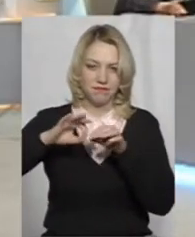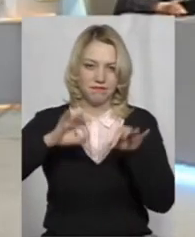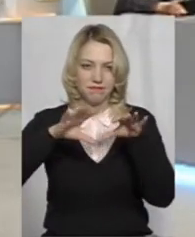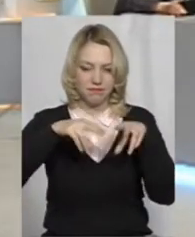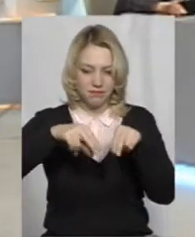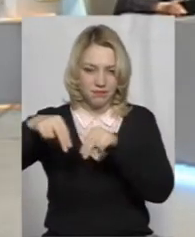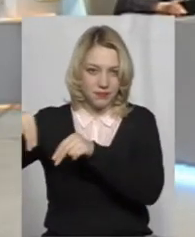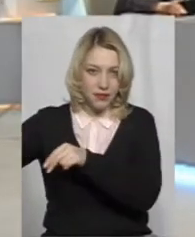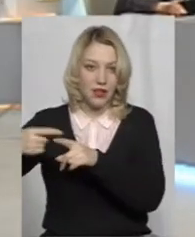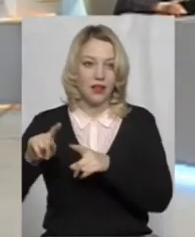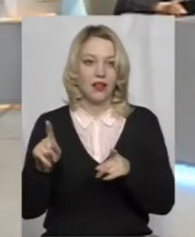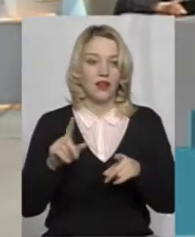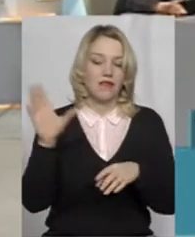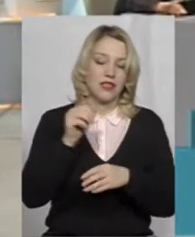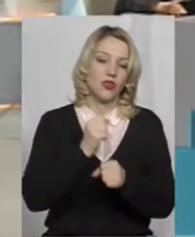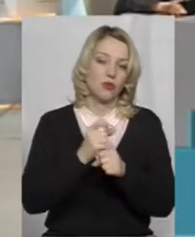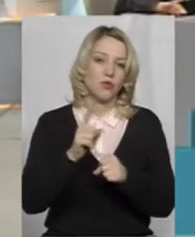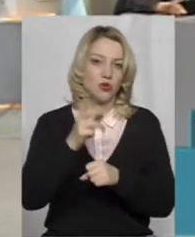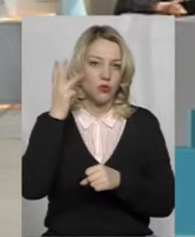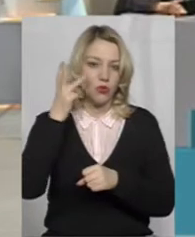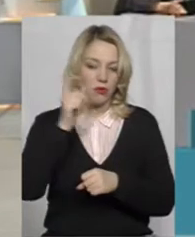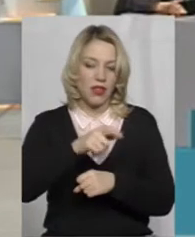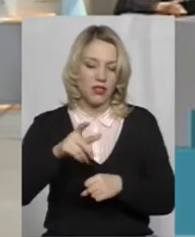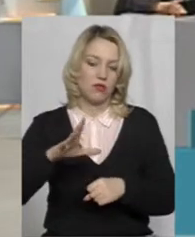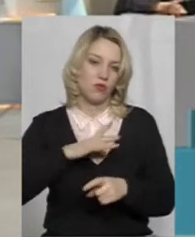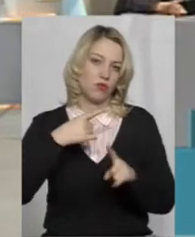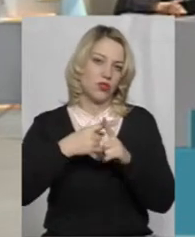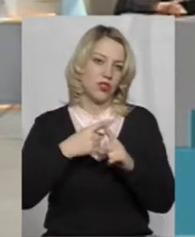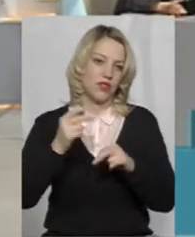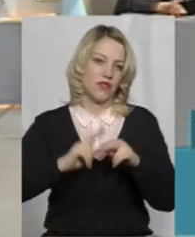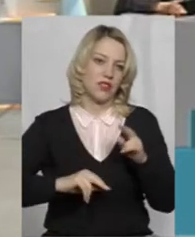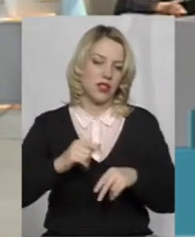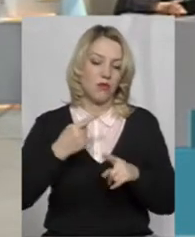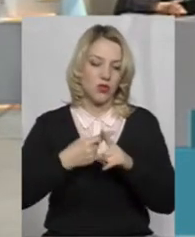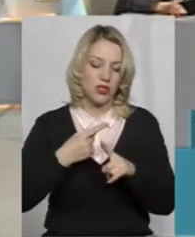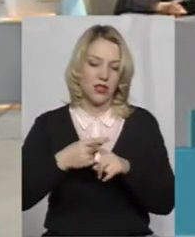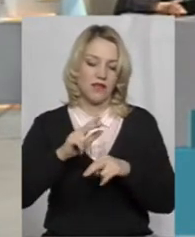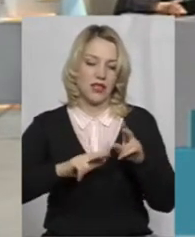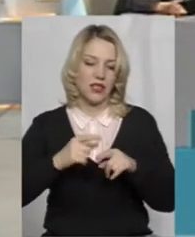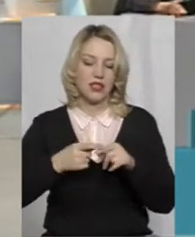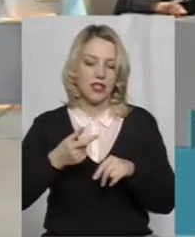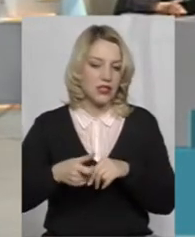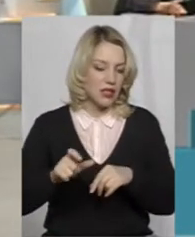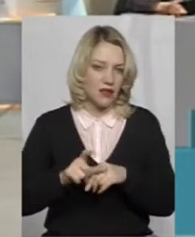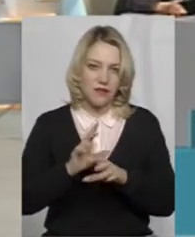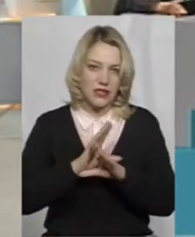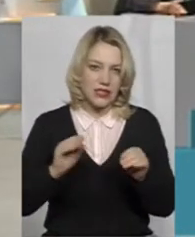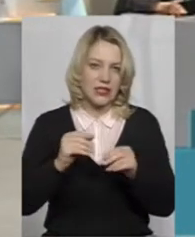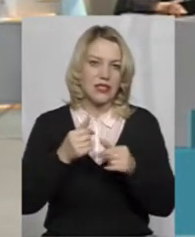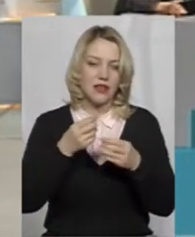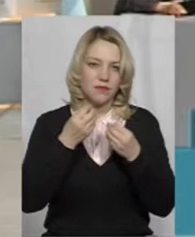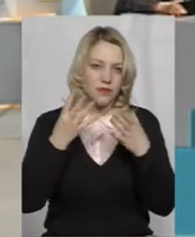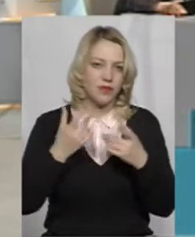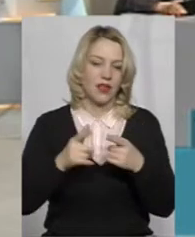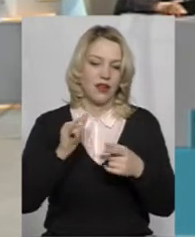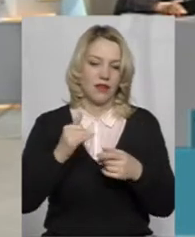був позитивний настрій у хмельничан. Тому що позитивний настрій – це наше все. Дуже складний час ми живемо, і тому